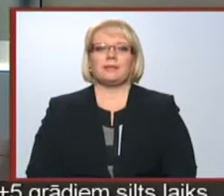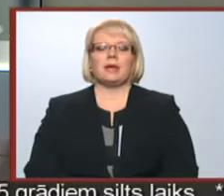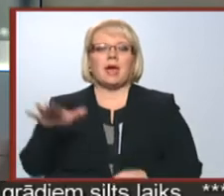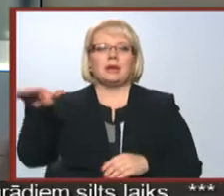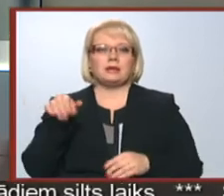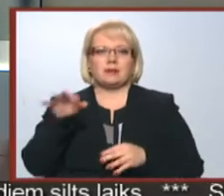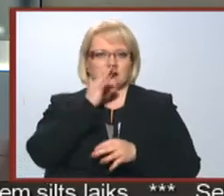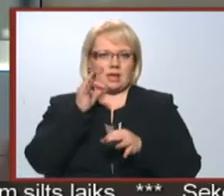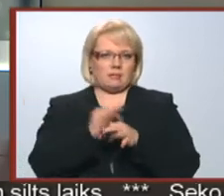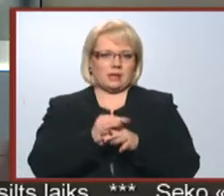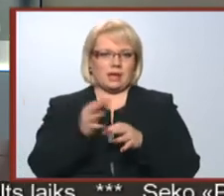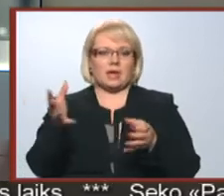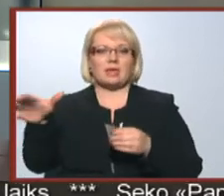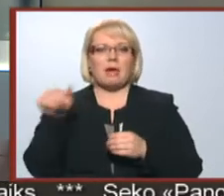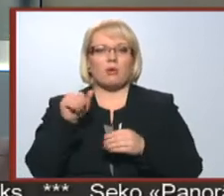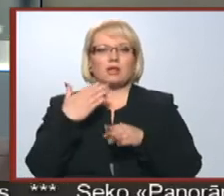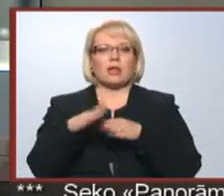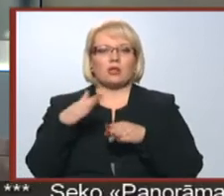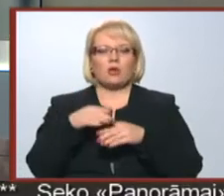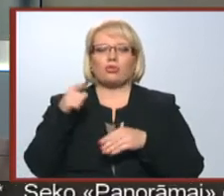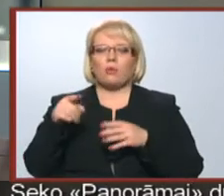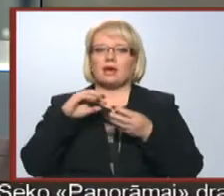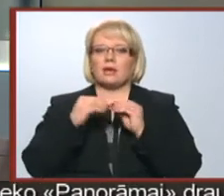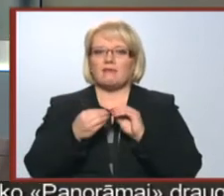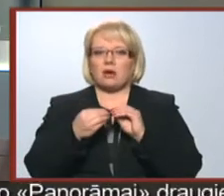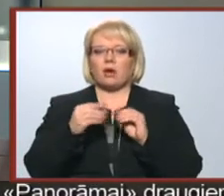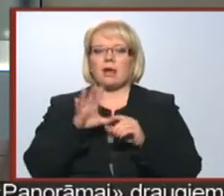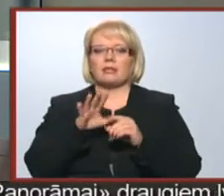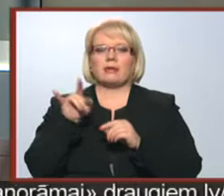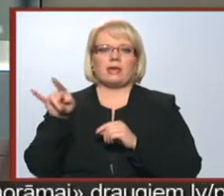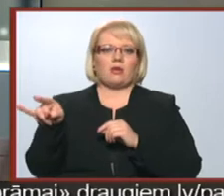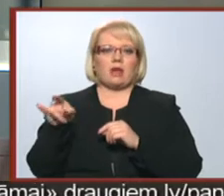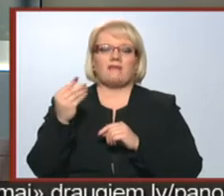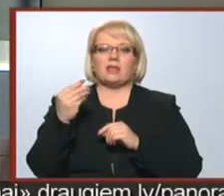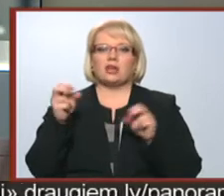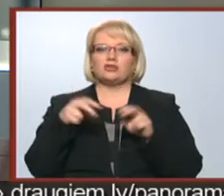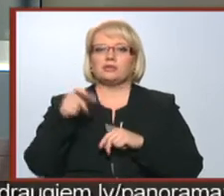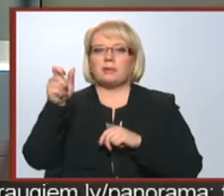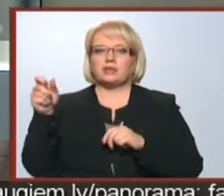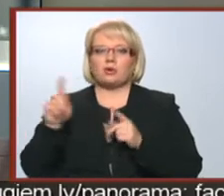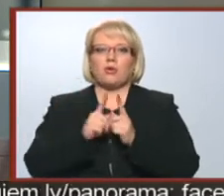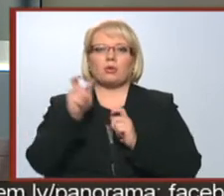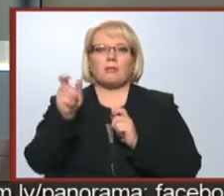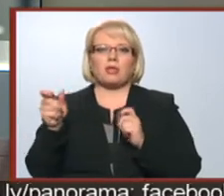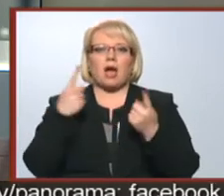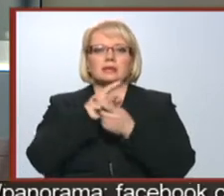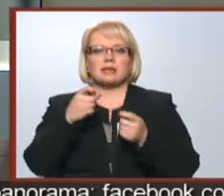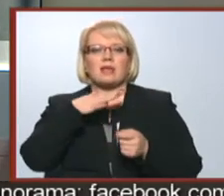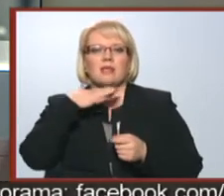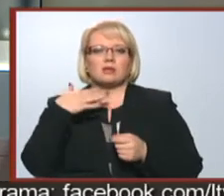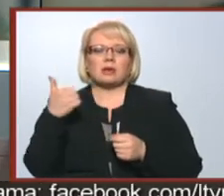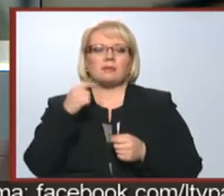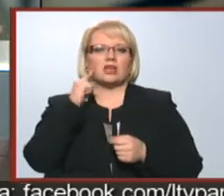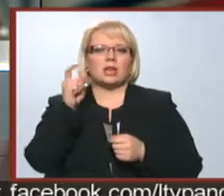Aizņemies atbildīgi. Ņemot kredītu, to gan ievēro, gan mēdz ignorēt. Finanšu speciālisti un pedagogi atzīst, ka daudziemi